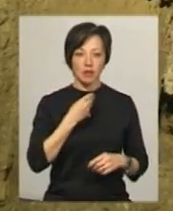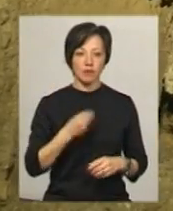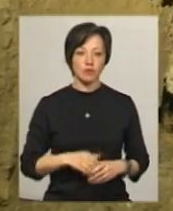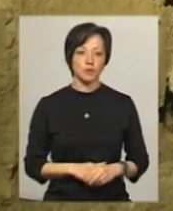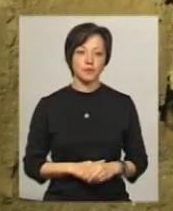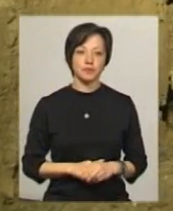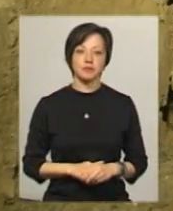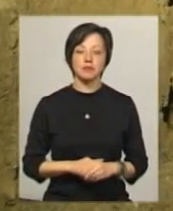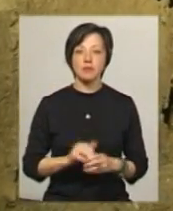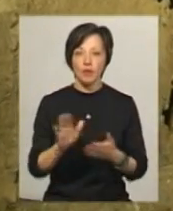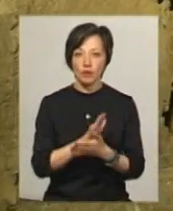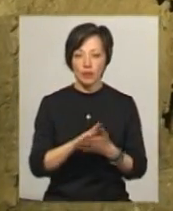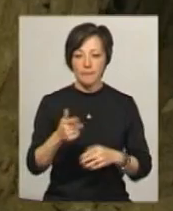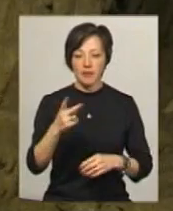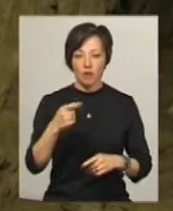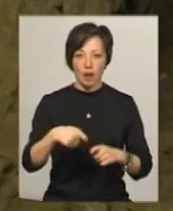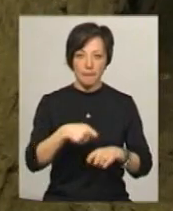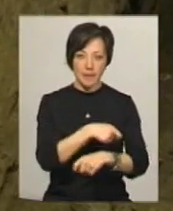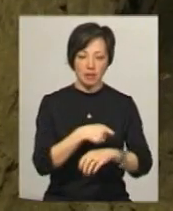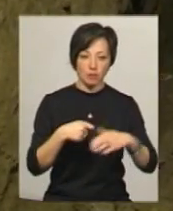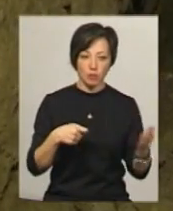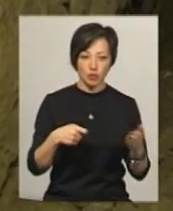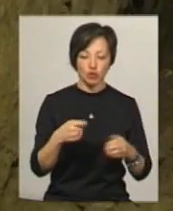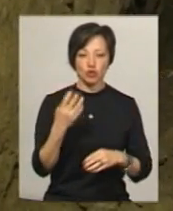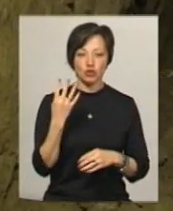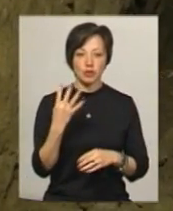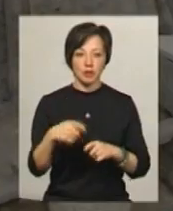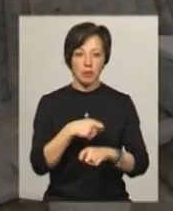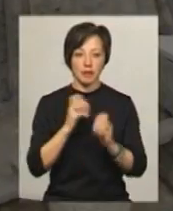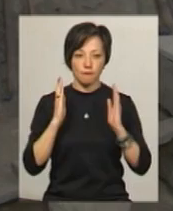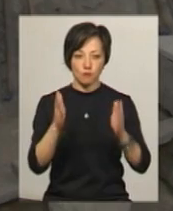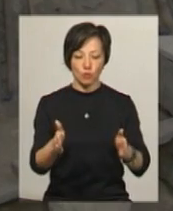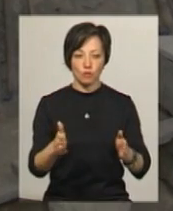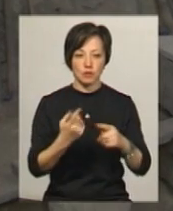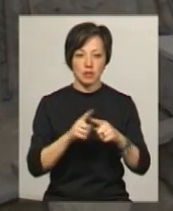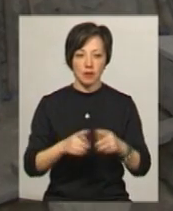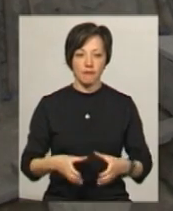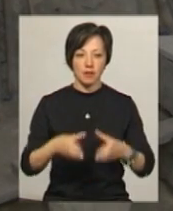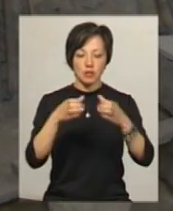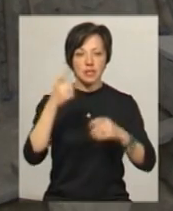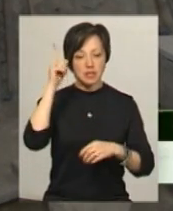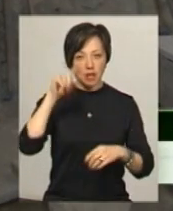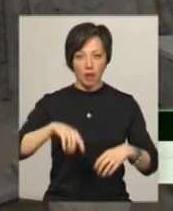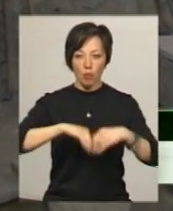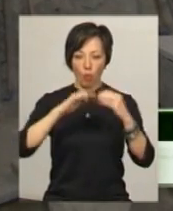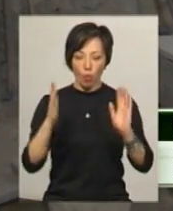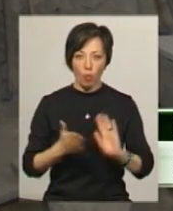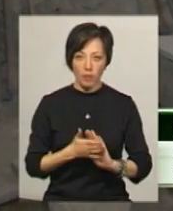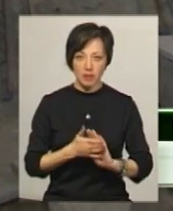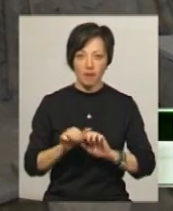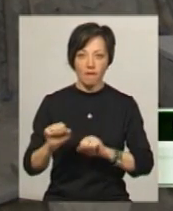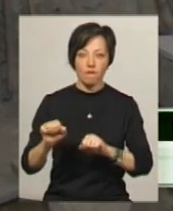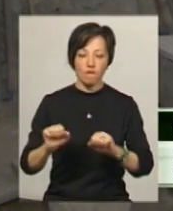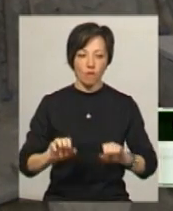Археологи розчистили півтора метрів в бік і чотири метри вздовж офіцерської вежі Ми знаємо, що цілий комплекс фортифікацій був